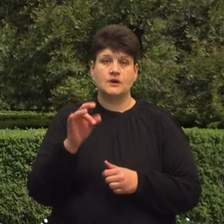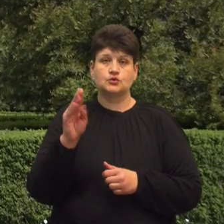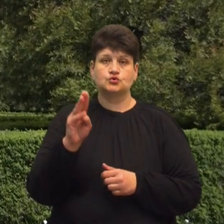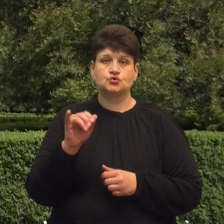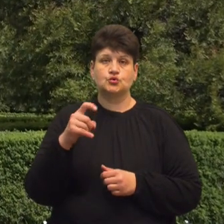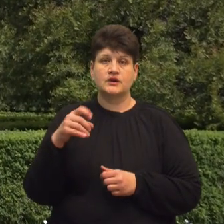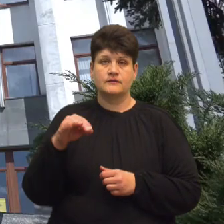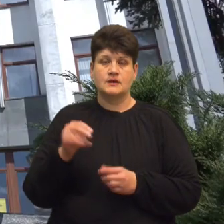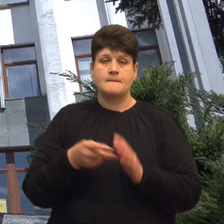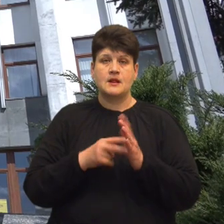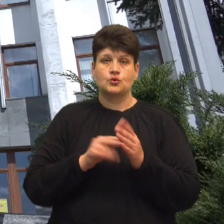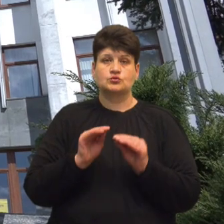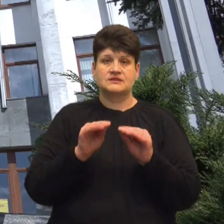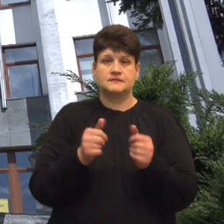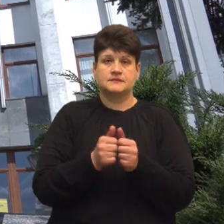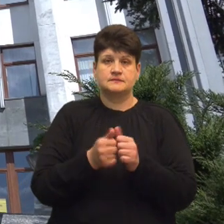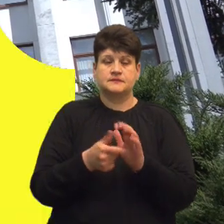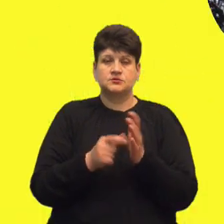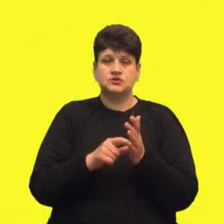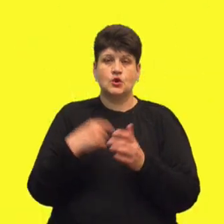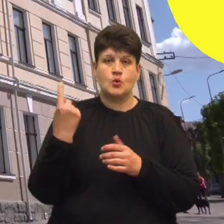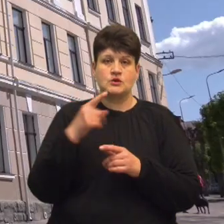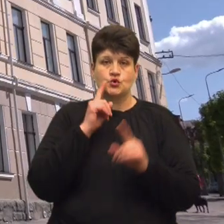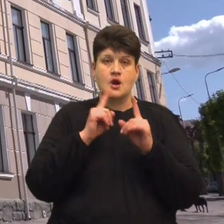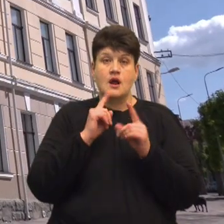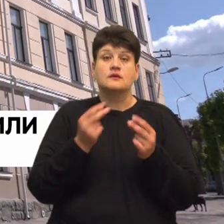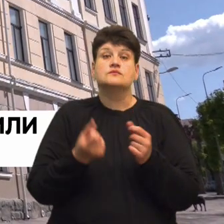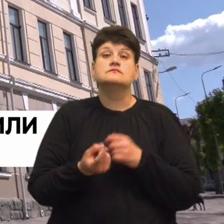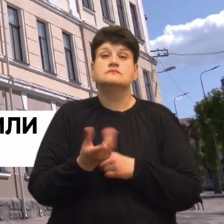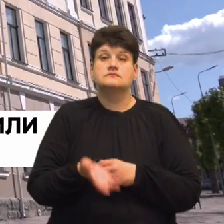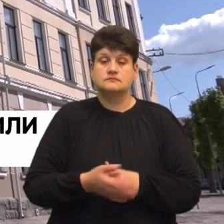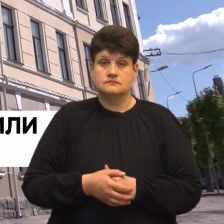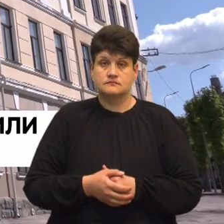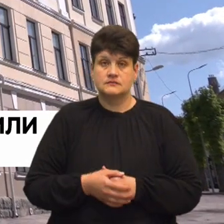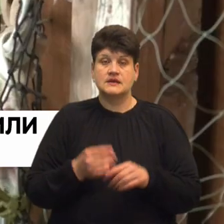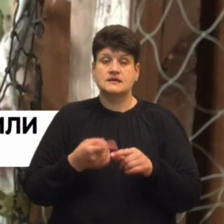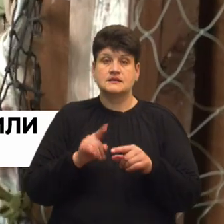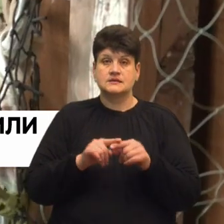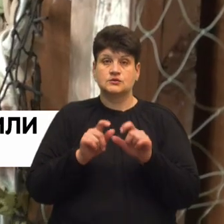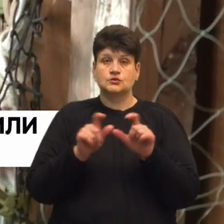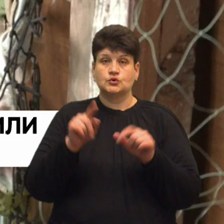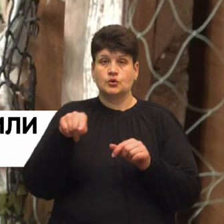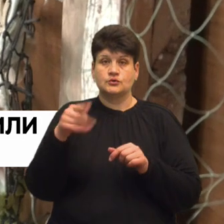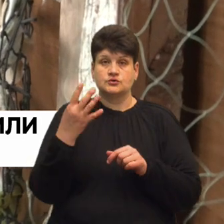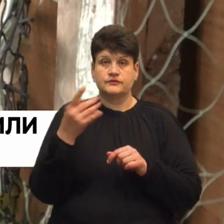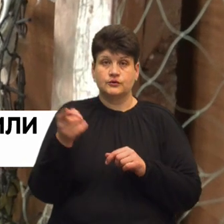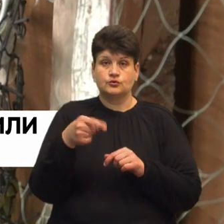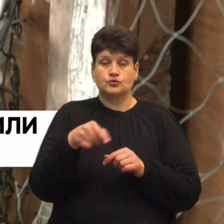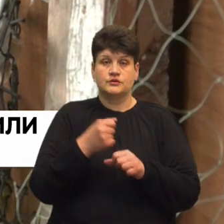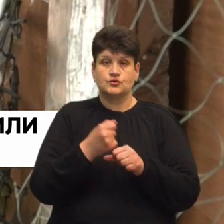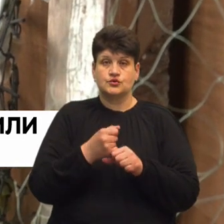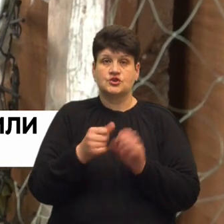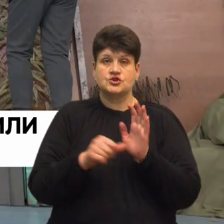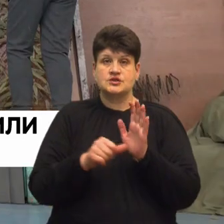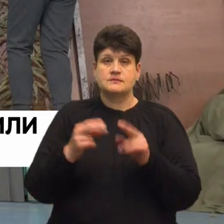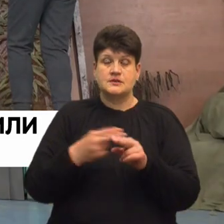з приміщенням обласної ради. За які гроші? Це школа номер чотири у Тернополі. Тут працюють шестеро безробітних,